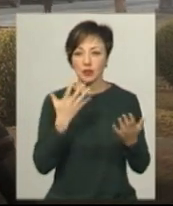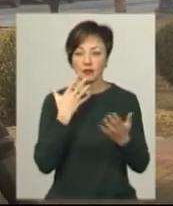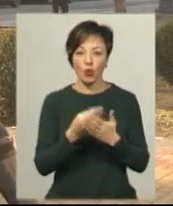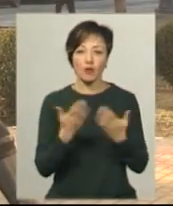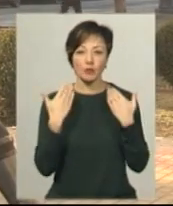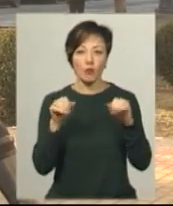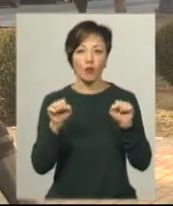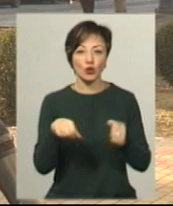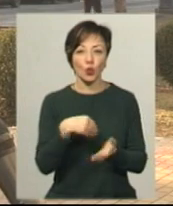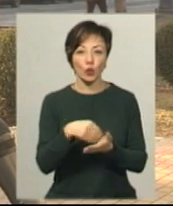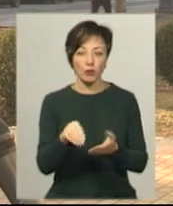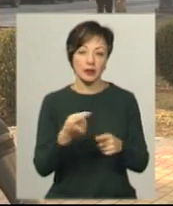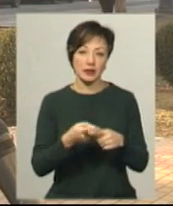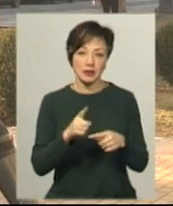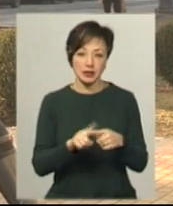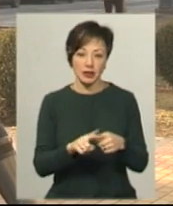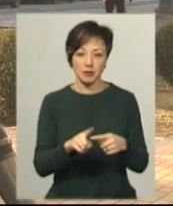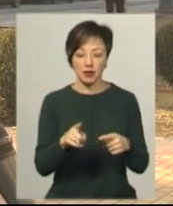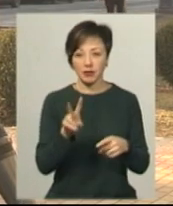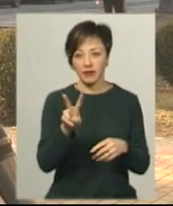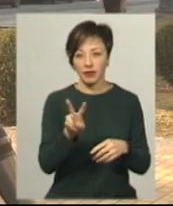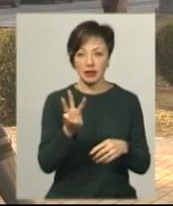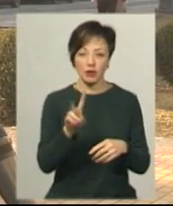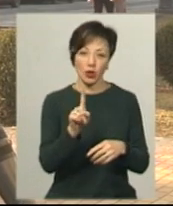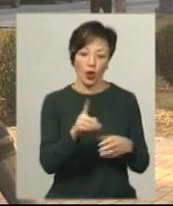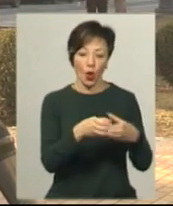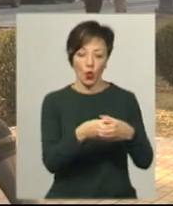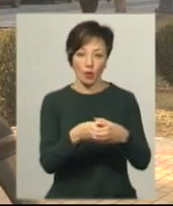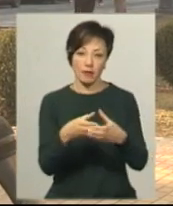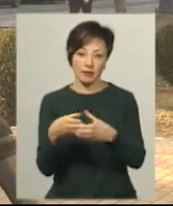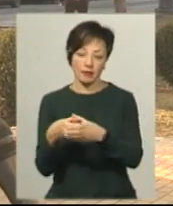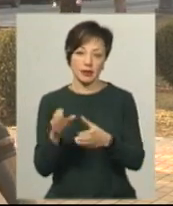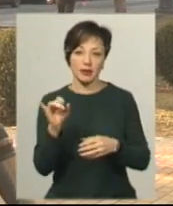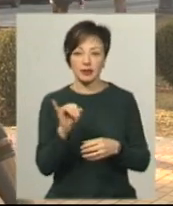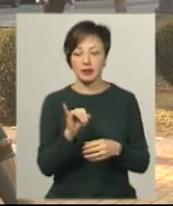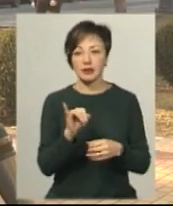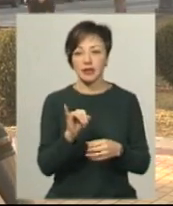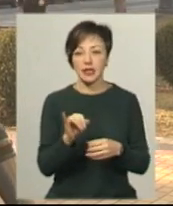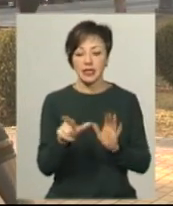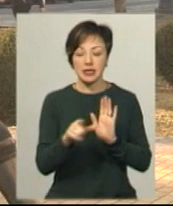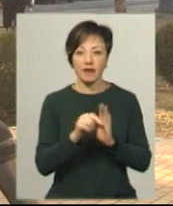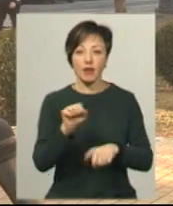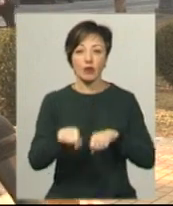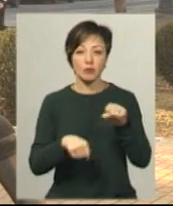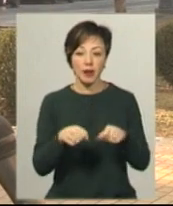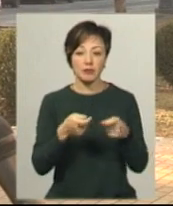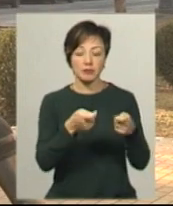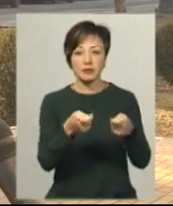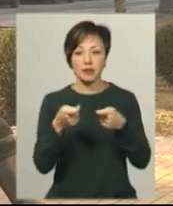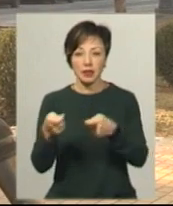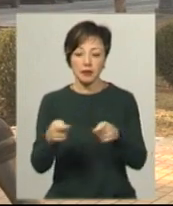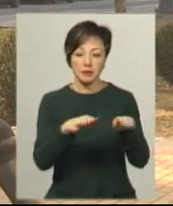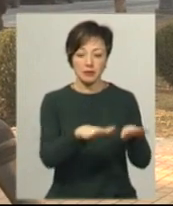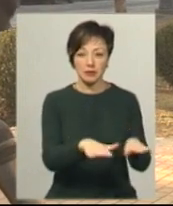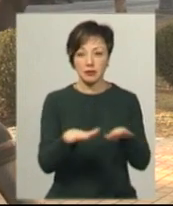відпочинку зможуть купити цей продукт і розбитися, наприклад, на дві групи або одна група буде. І з велосипедами вони будуть їздити від локації